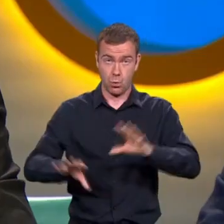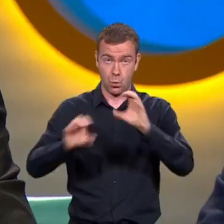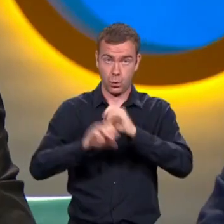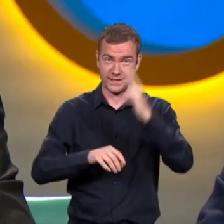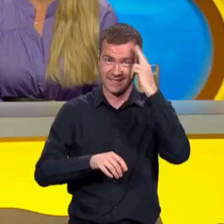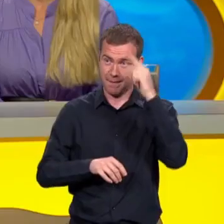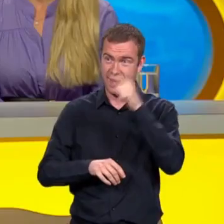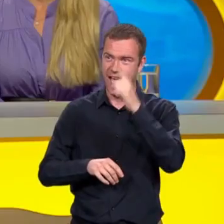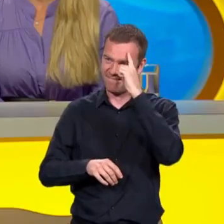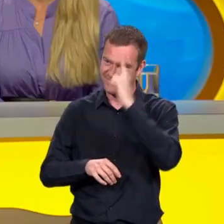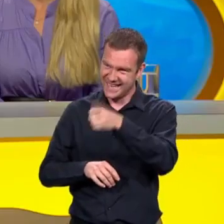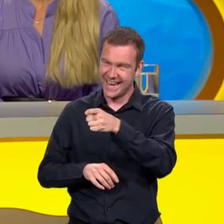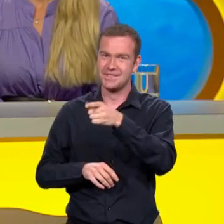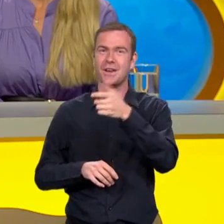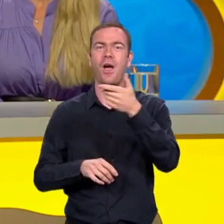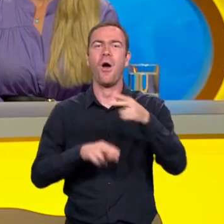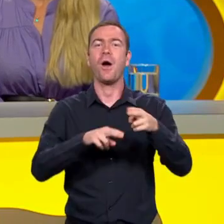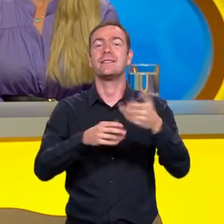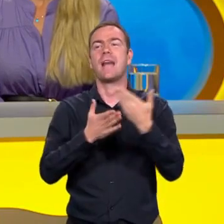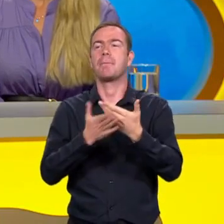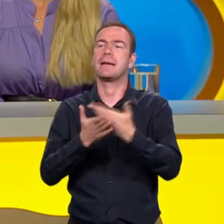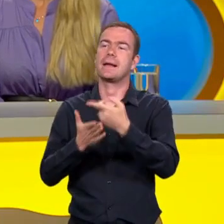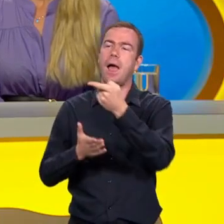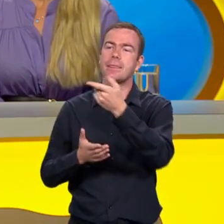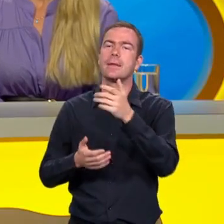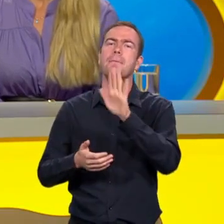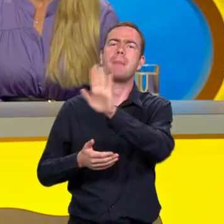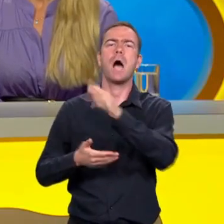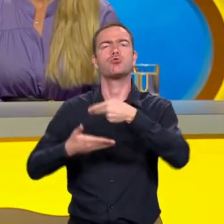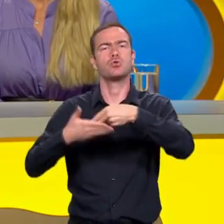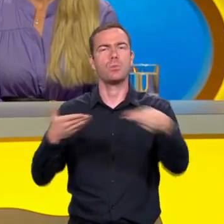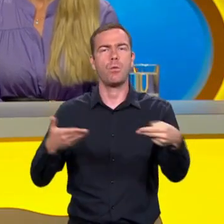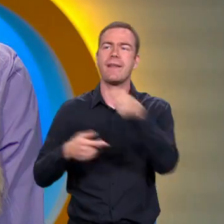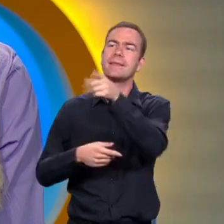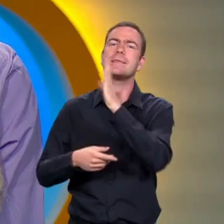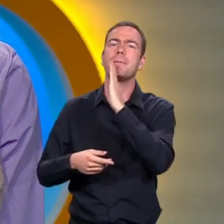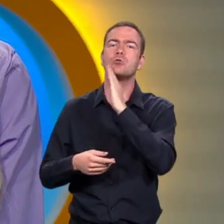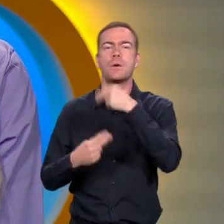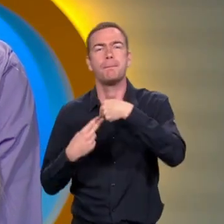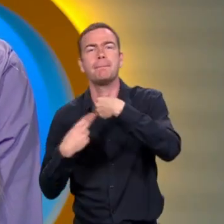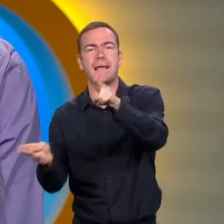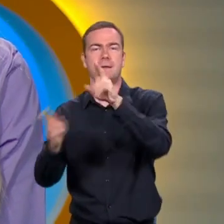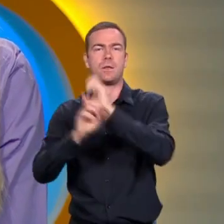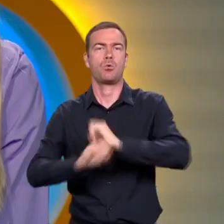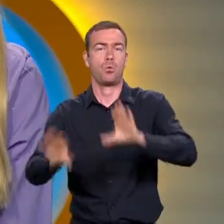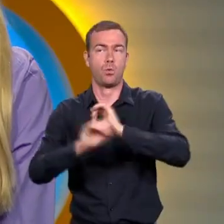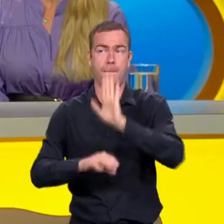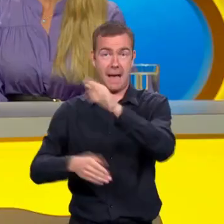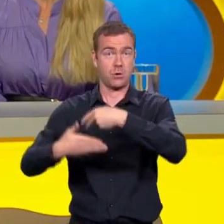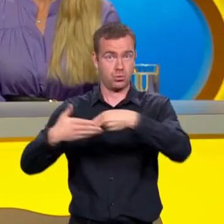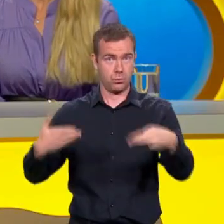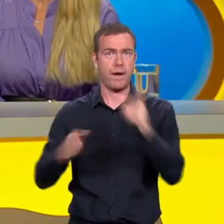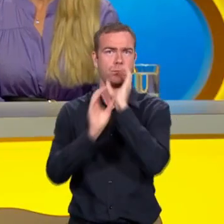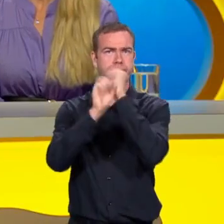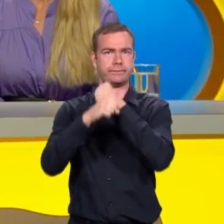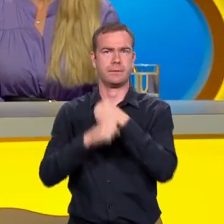grífy, které iní by vedět nemali. Máte podpísanou nejakú zmluvu, že by ste to nemali vyzradiť nikomu? Nemám. A myslíte si, že